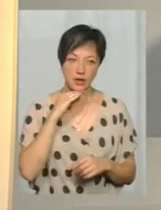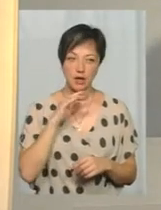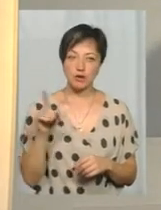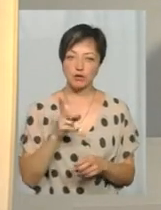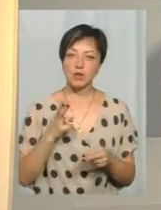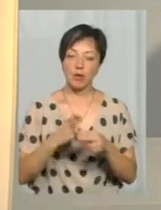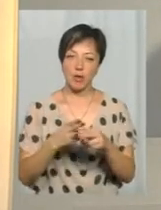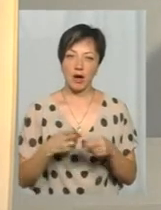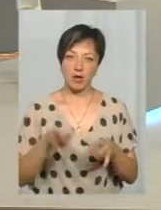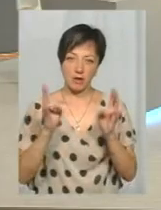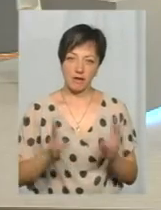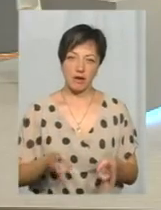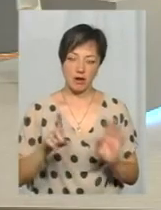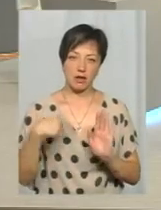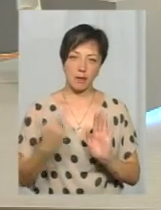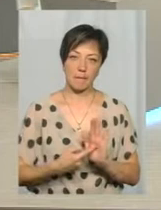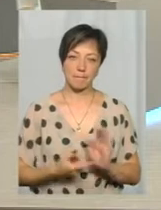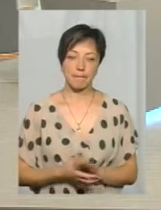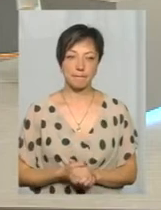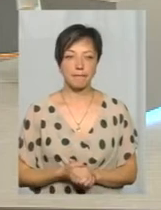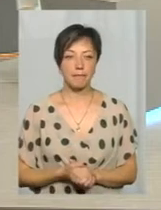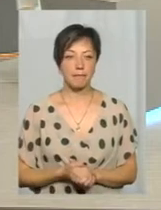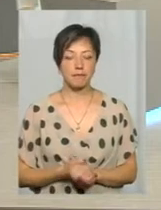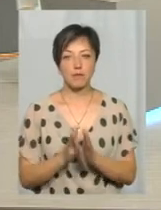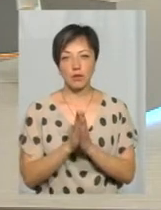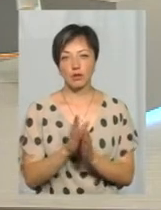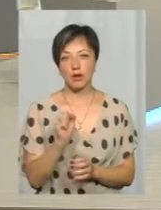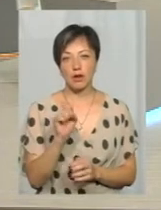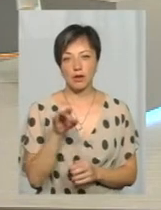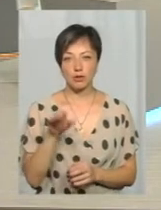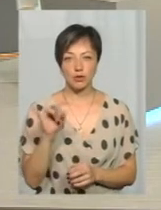запобігати аваріям? Прошу, пане Артури, ви як вважаєте?